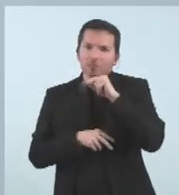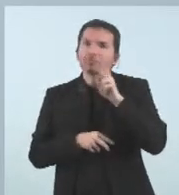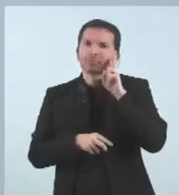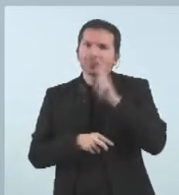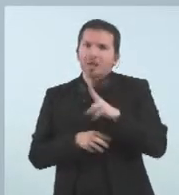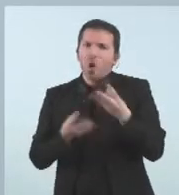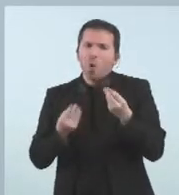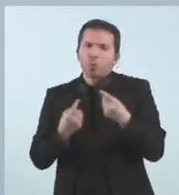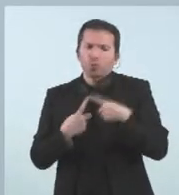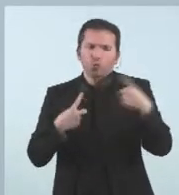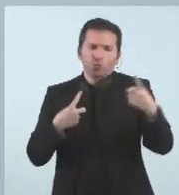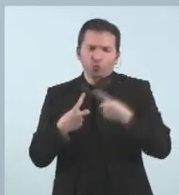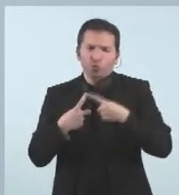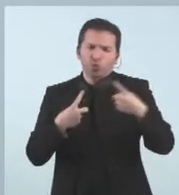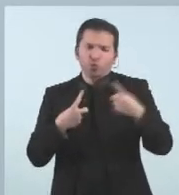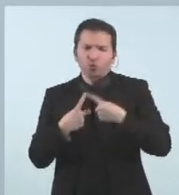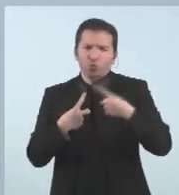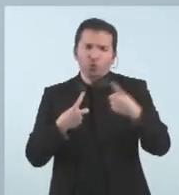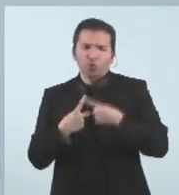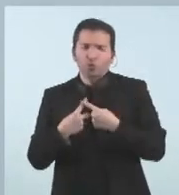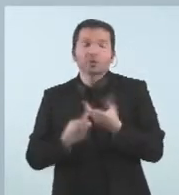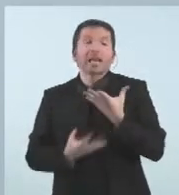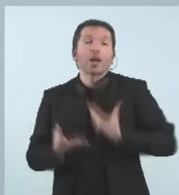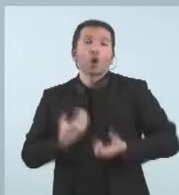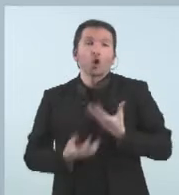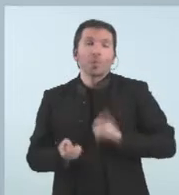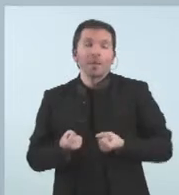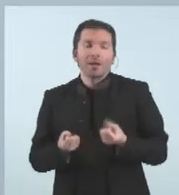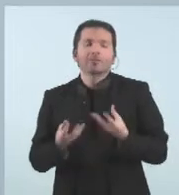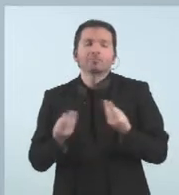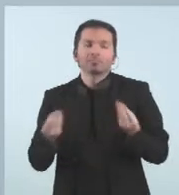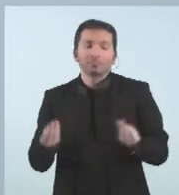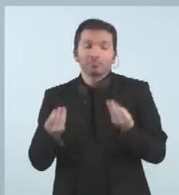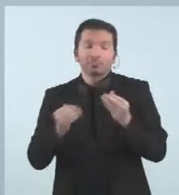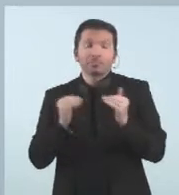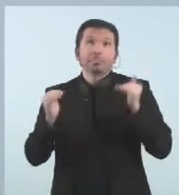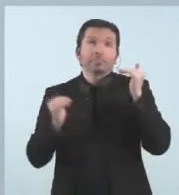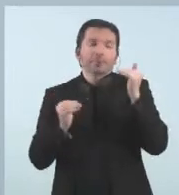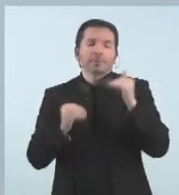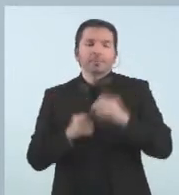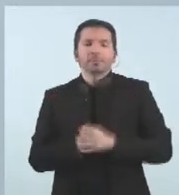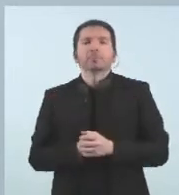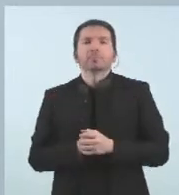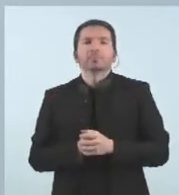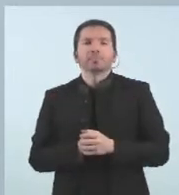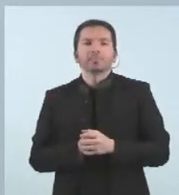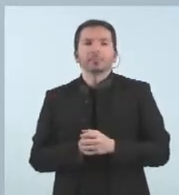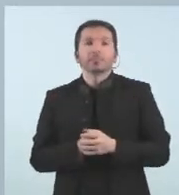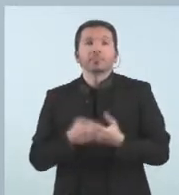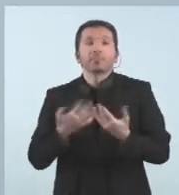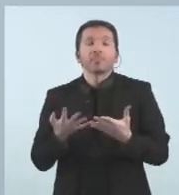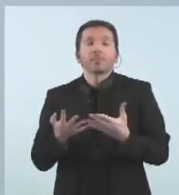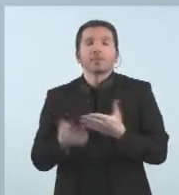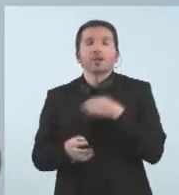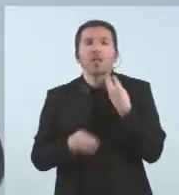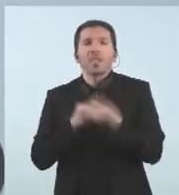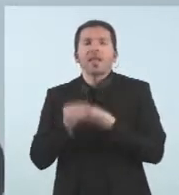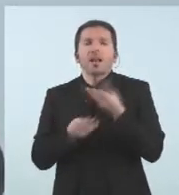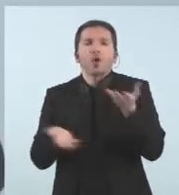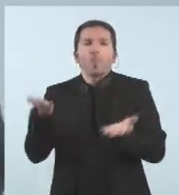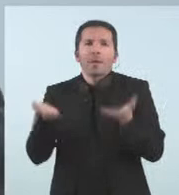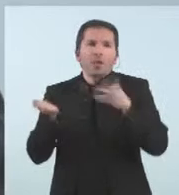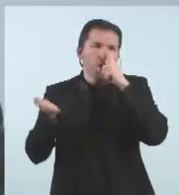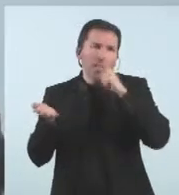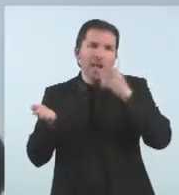mobilitat una elevada activitat econòmica Aquí el que us proposa és de fer primer la comparació amb l'any passat